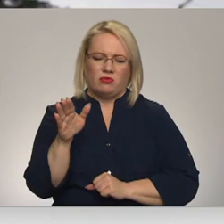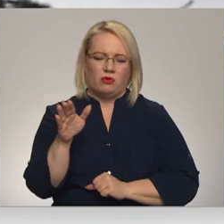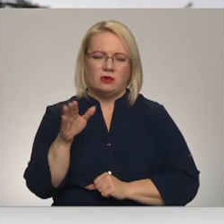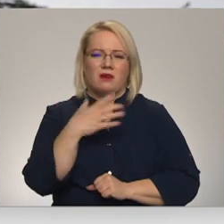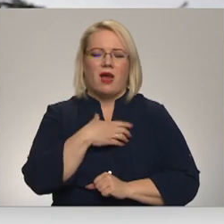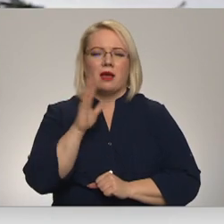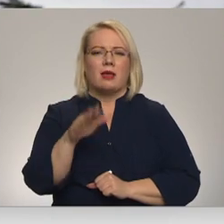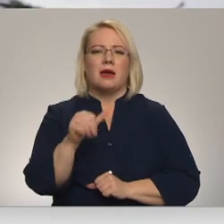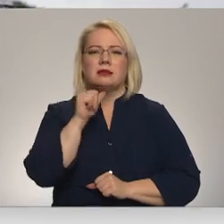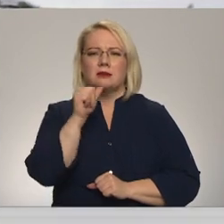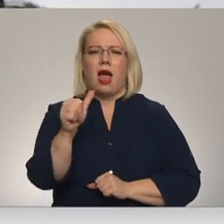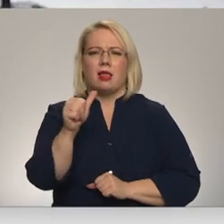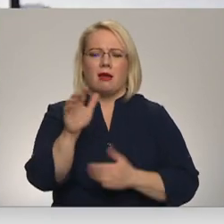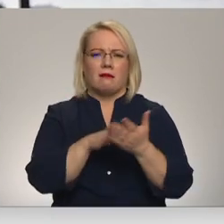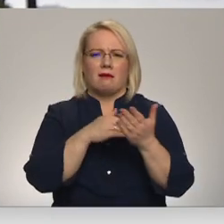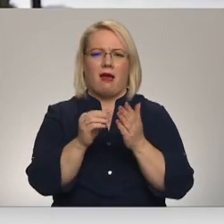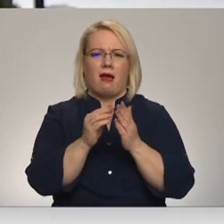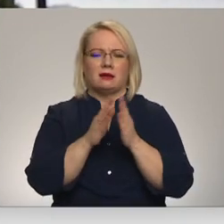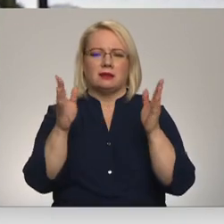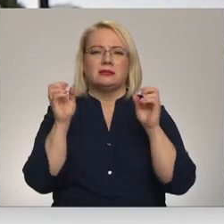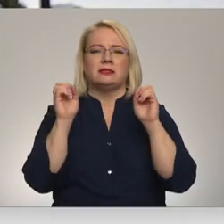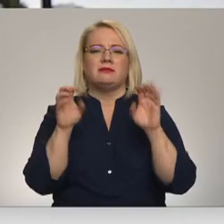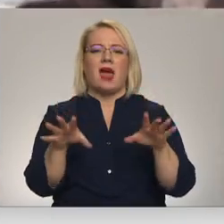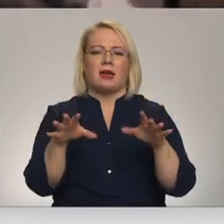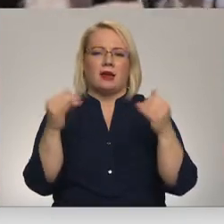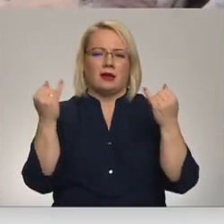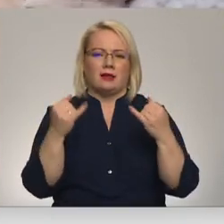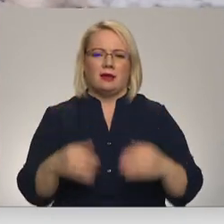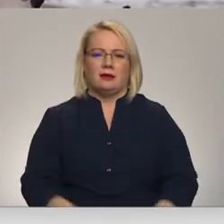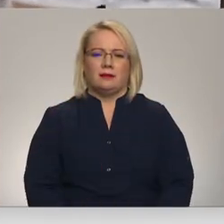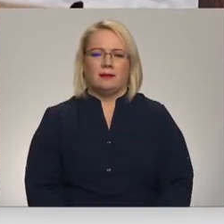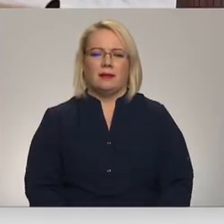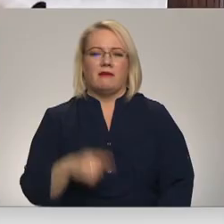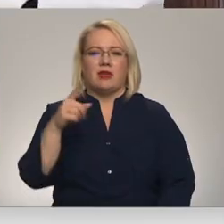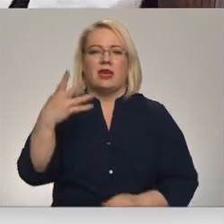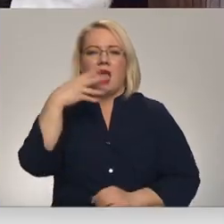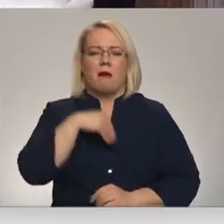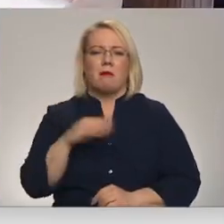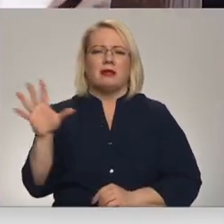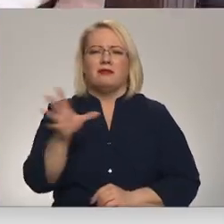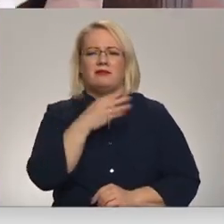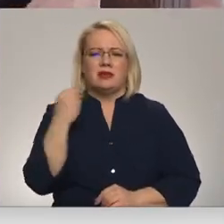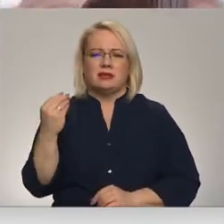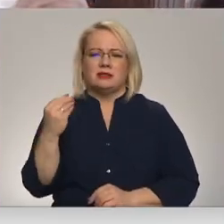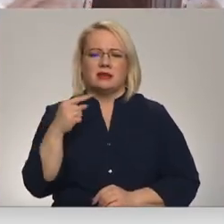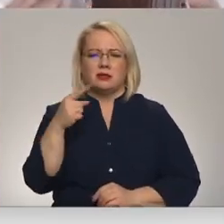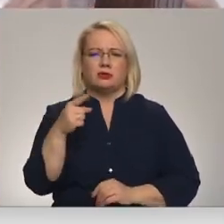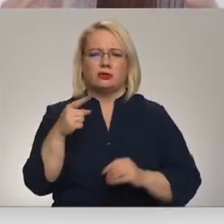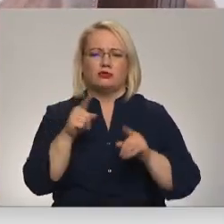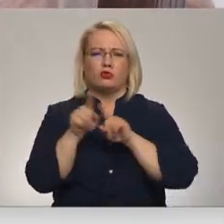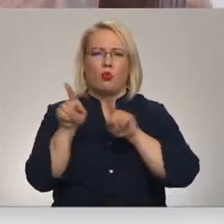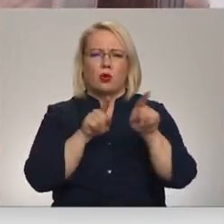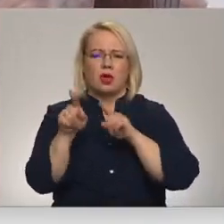būtu pilnīgi zaļštās. It kā svaigs, nezinu kā pateikt to. Viņi apēt pilnīgi visas šitās tētas kujas.